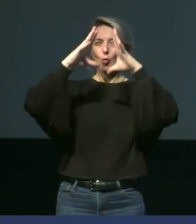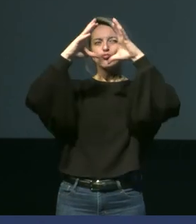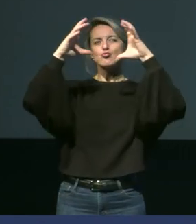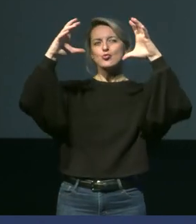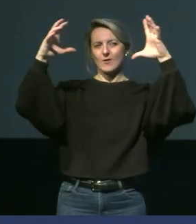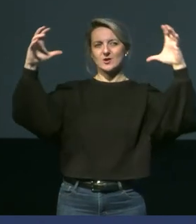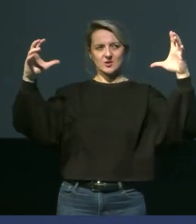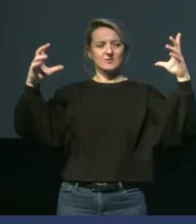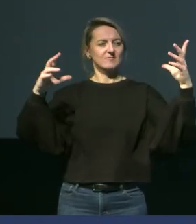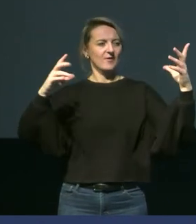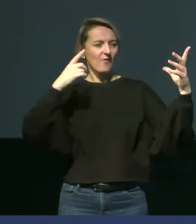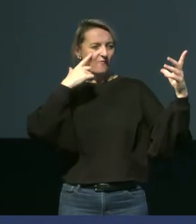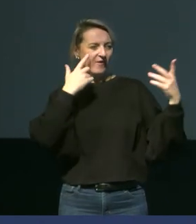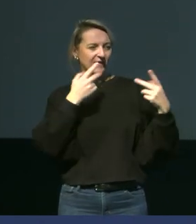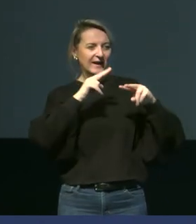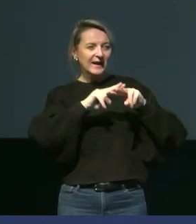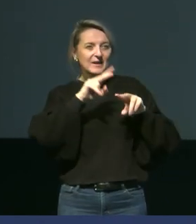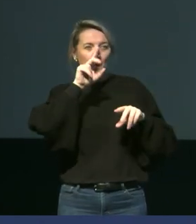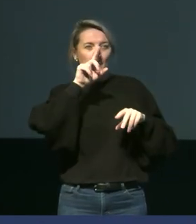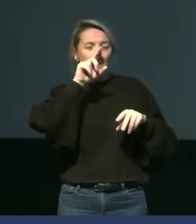vous présente, c'est les résidus de la température du PEC.